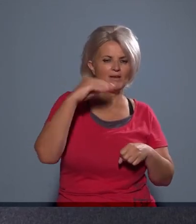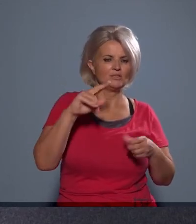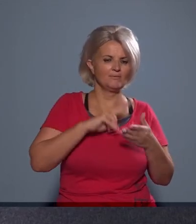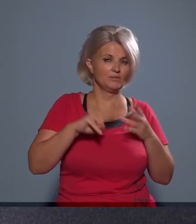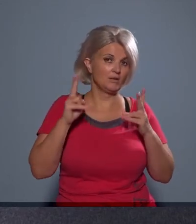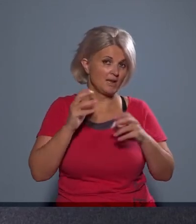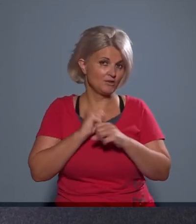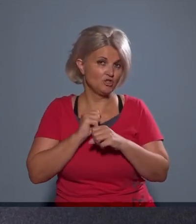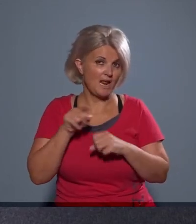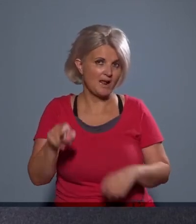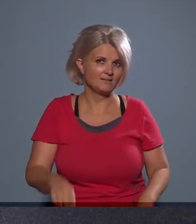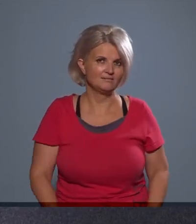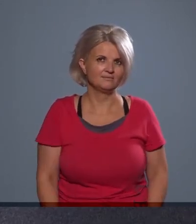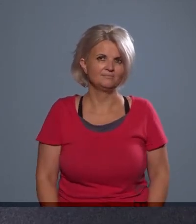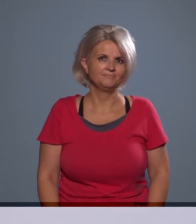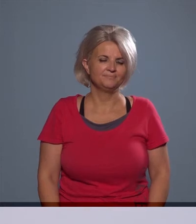ügyekben.